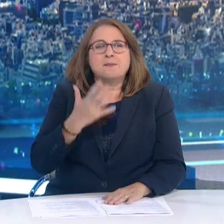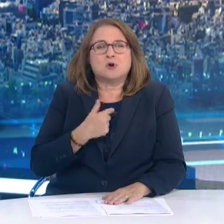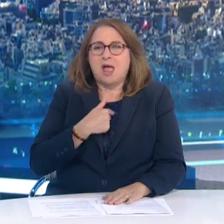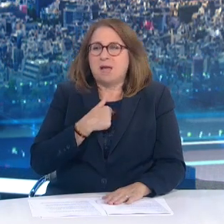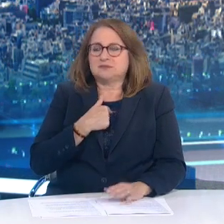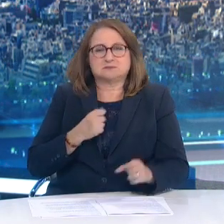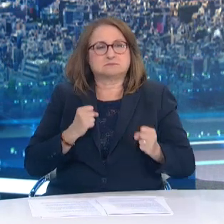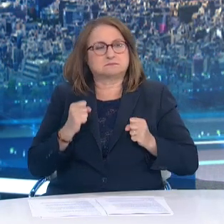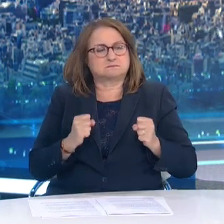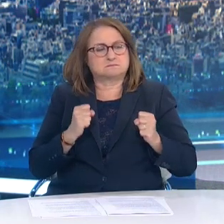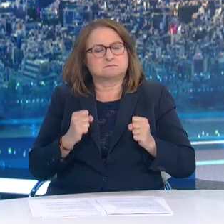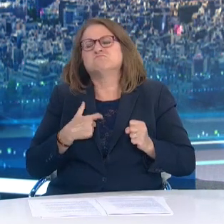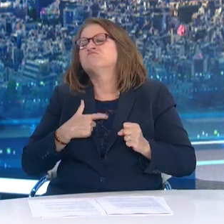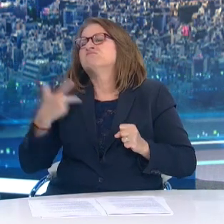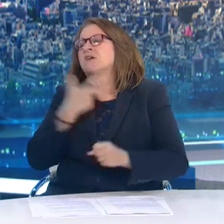κινδυνεύουν άλλες ζωές